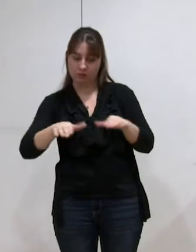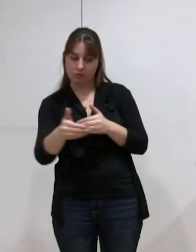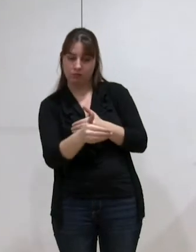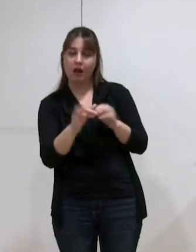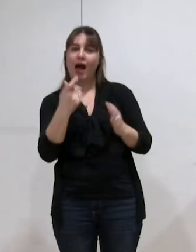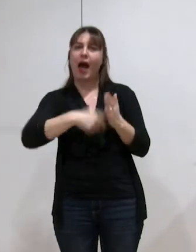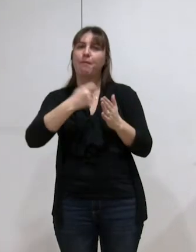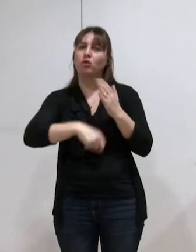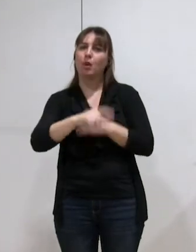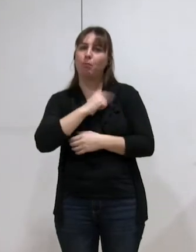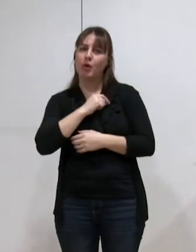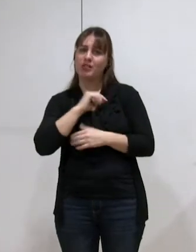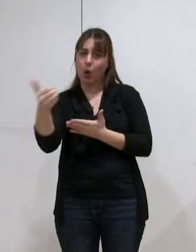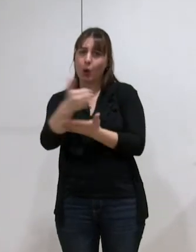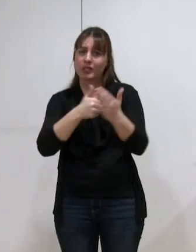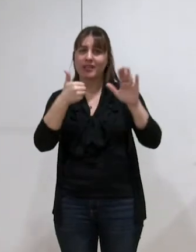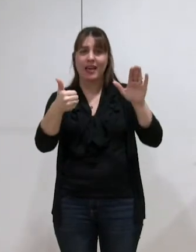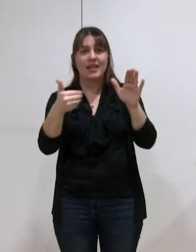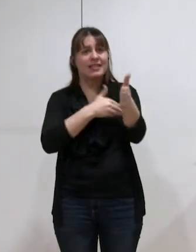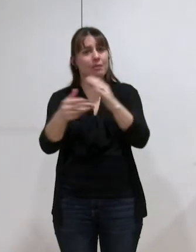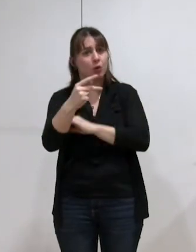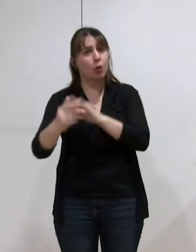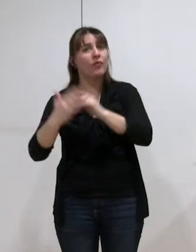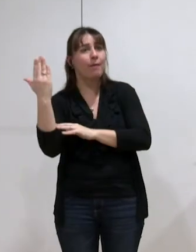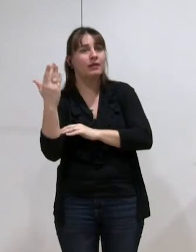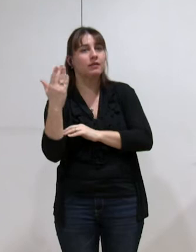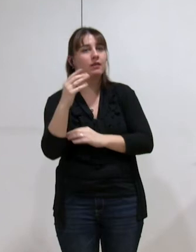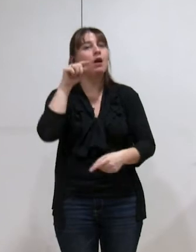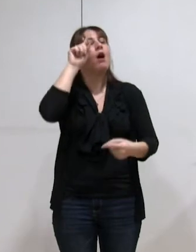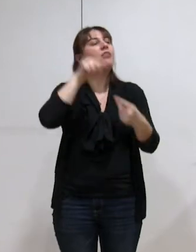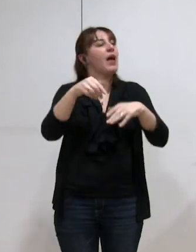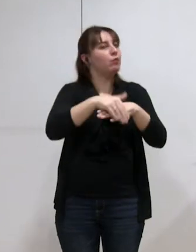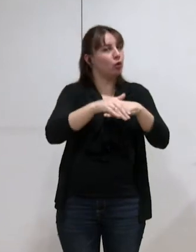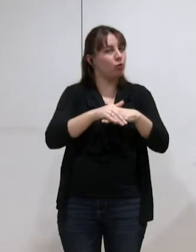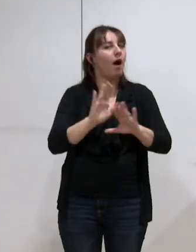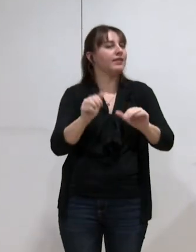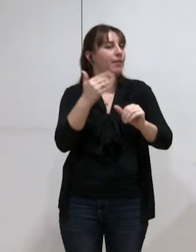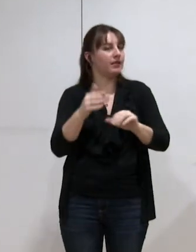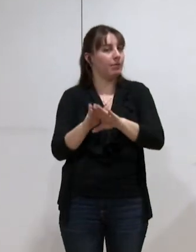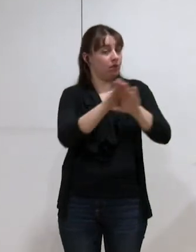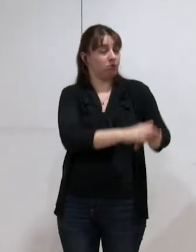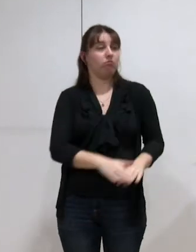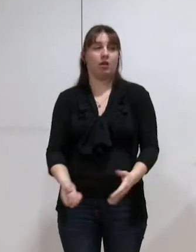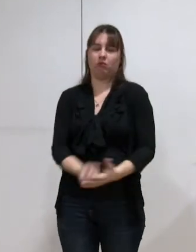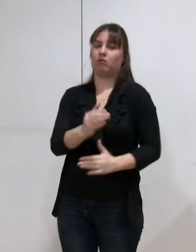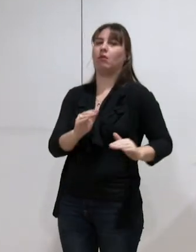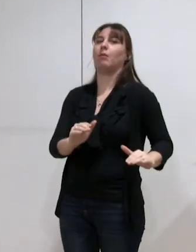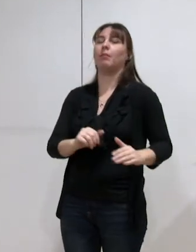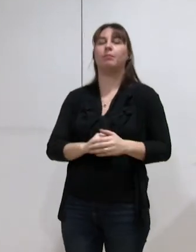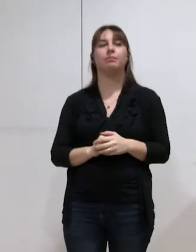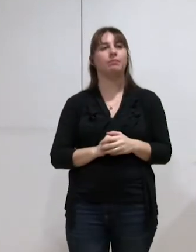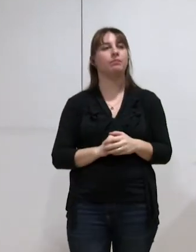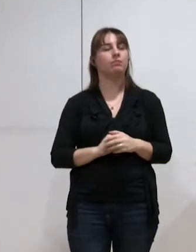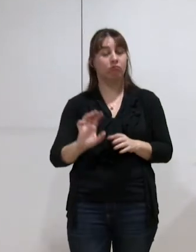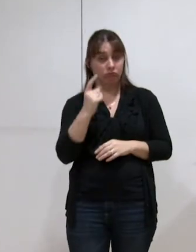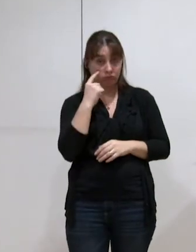police,'est quand même plus de 6 millions d'euros. Je pense que ce n pas l'enjeu du jour, donc n'en parlons pas, mais je pense que ça vaut la peine d'être noté. On y apprend donc